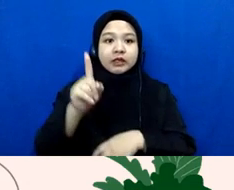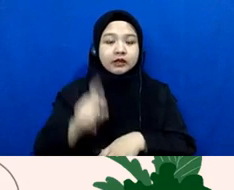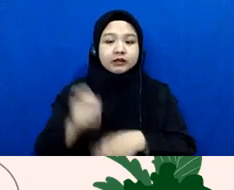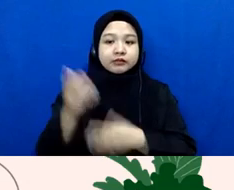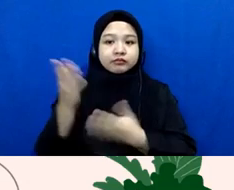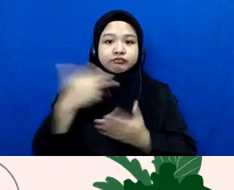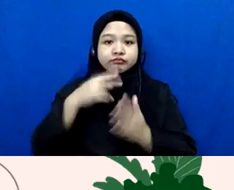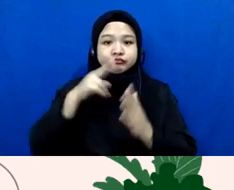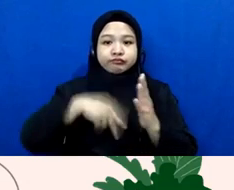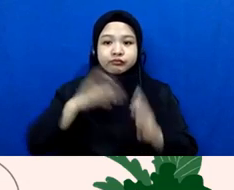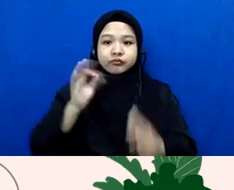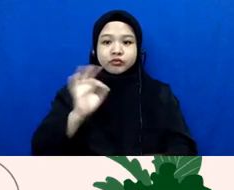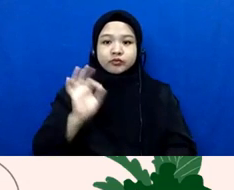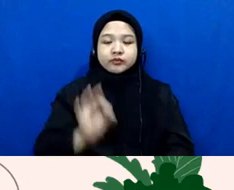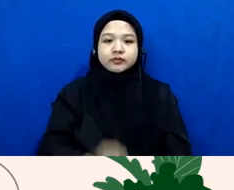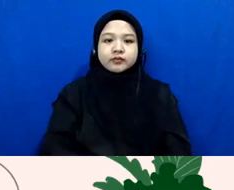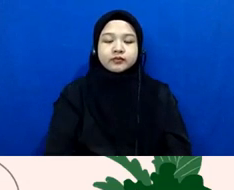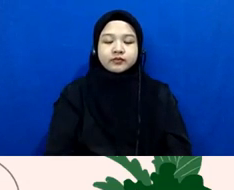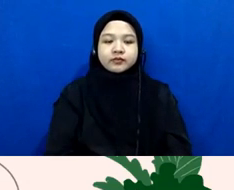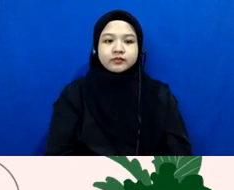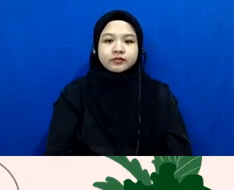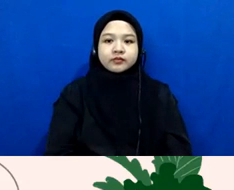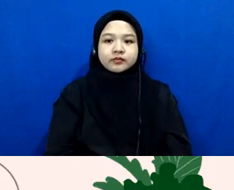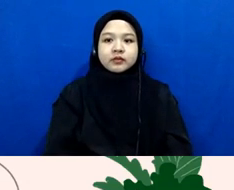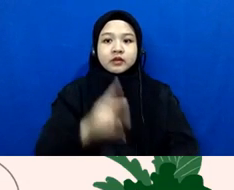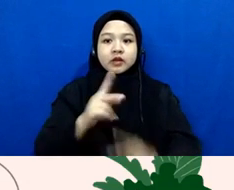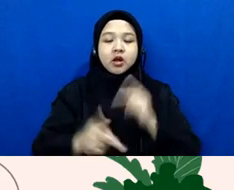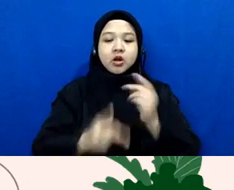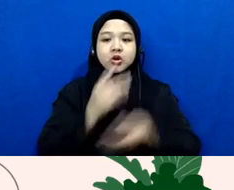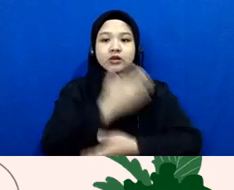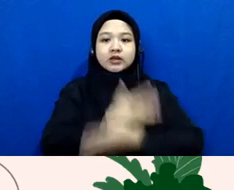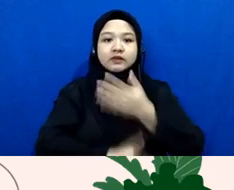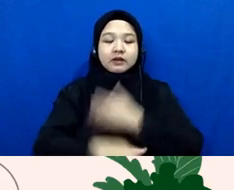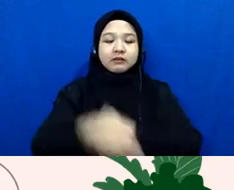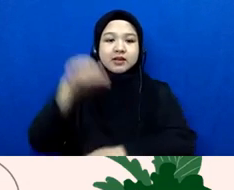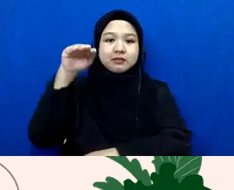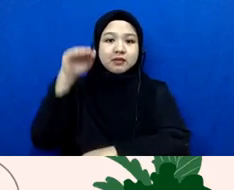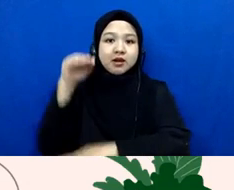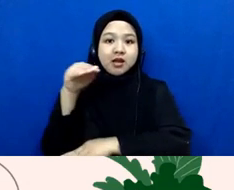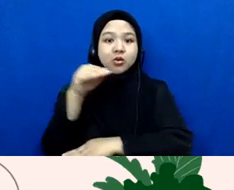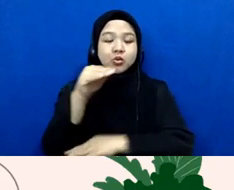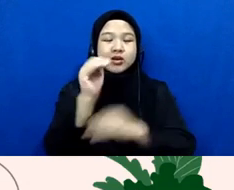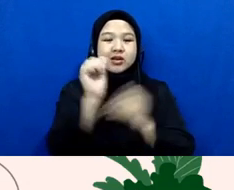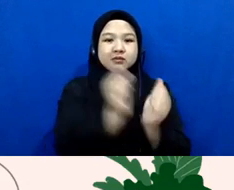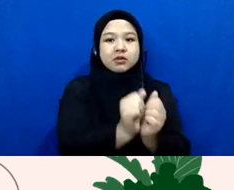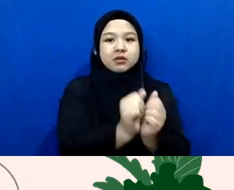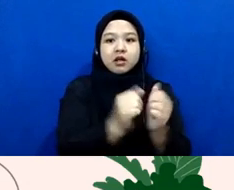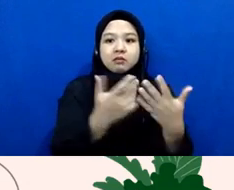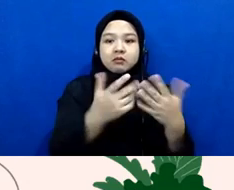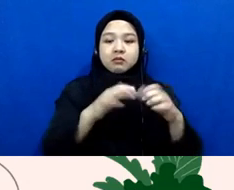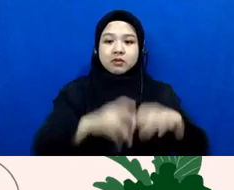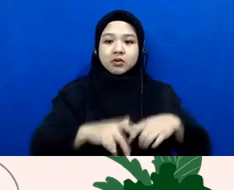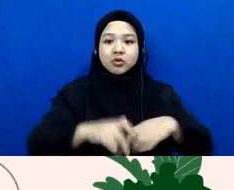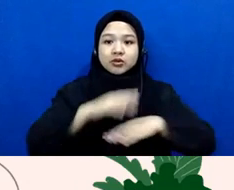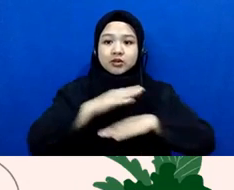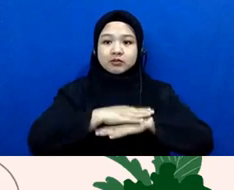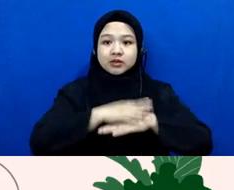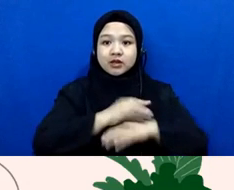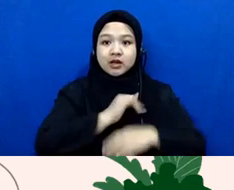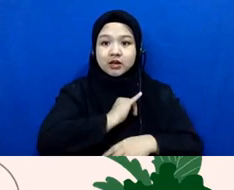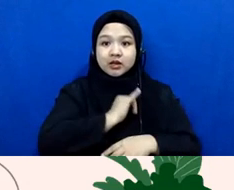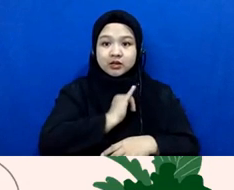belum baca di atasnya apabila dikabel sebagai pelaku tindak kriminal apakah dalam penulisan berita identitas juga harus